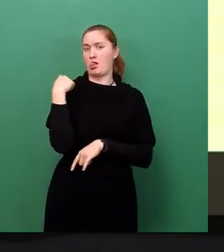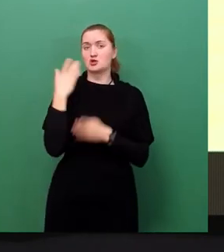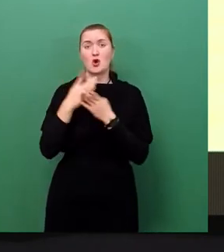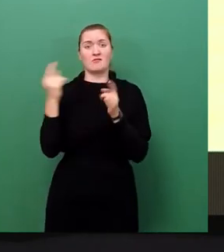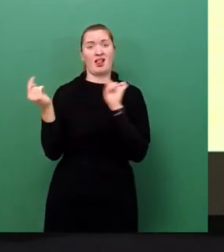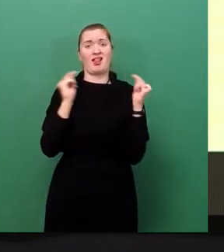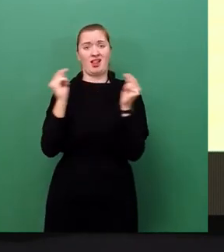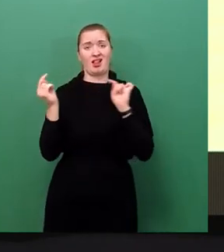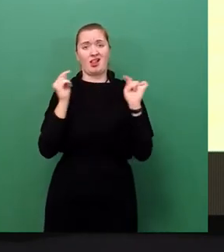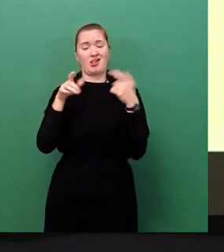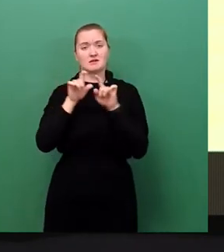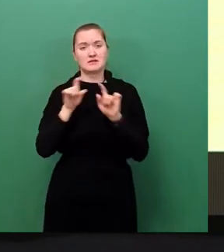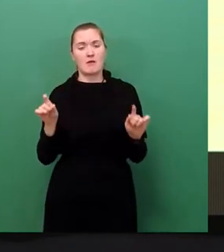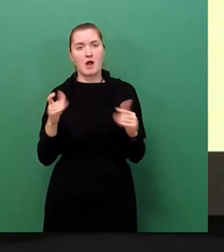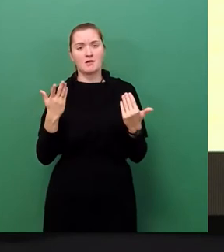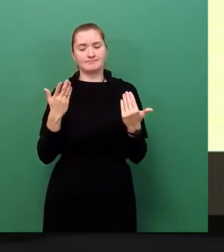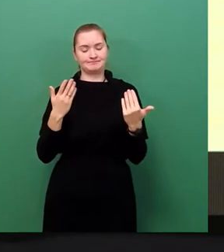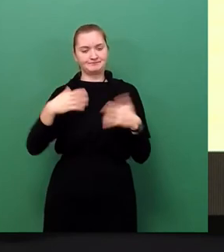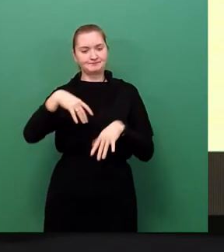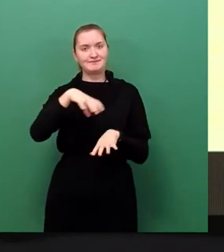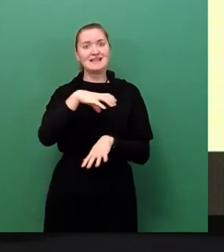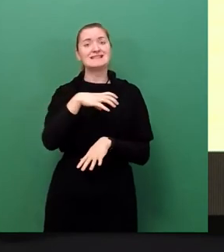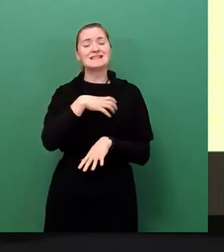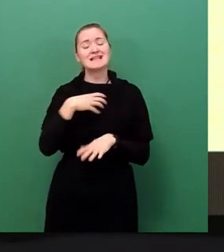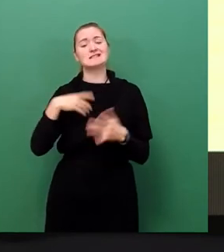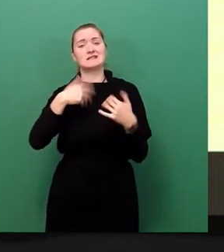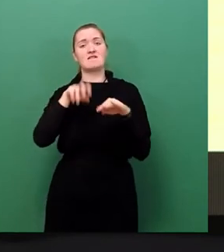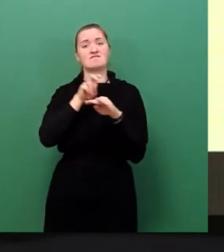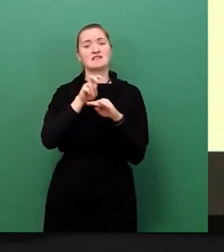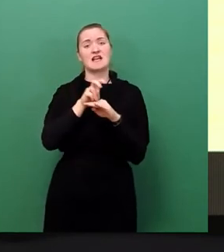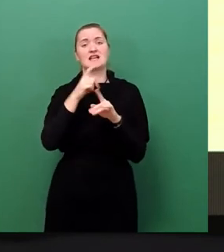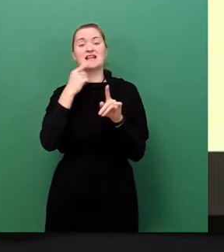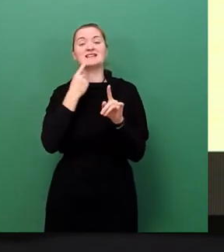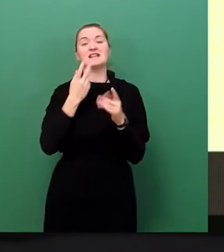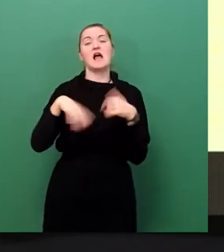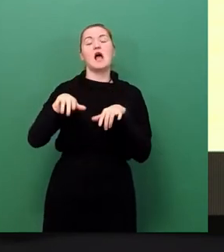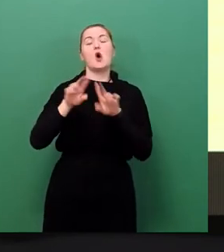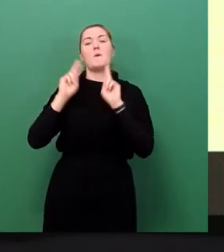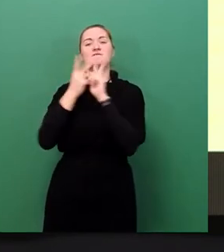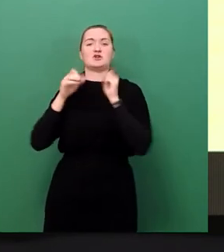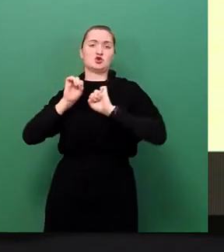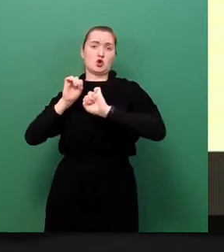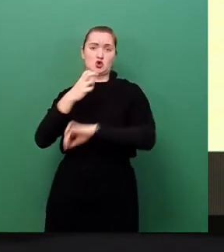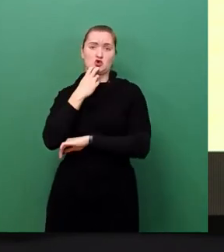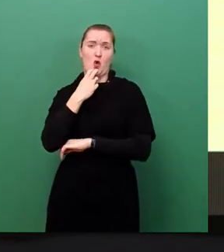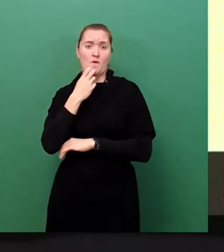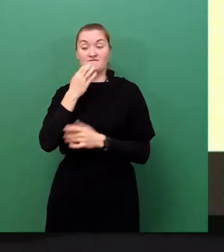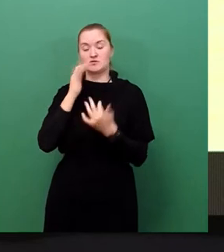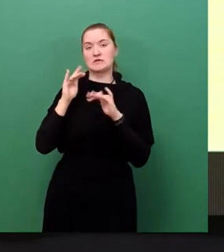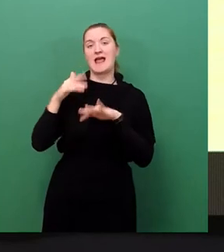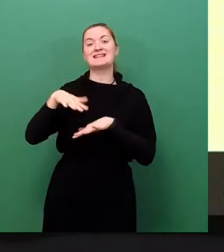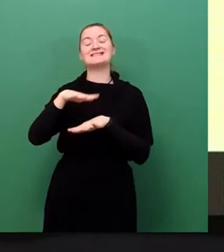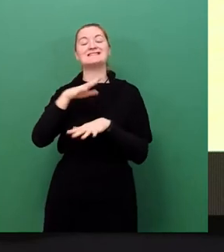die Vertreter Dresdens im Aufsichtsrat sollen auf zügige Erhöhung des Ökostromanteils im Mix der Sachsenenergie hinwirken und die